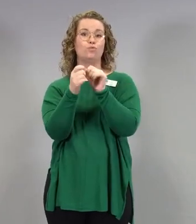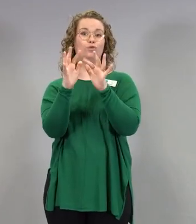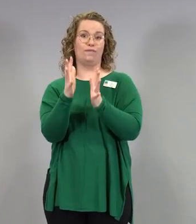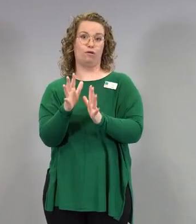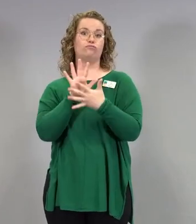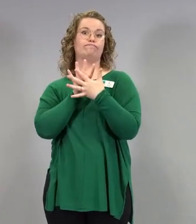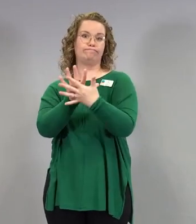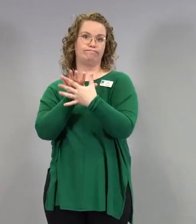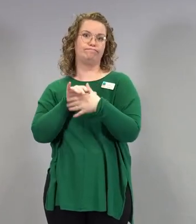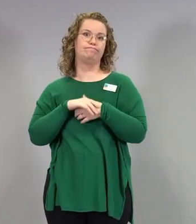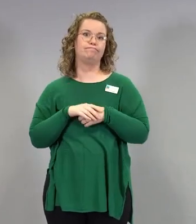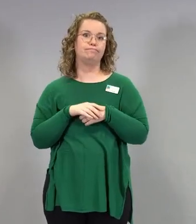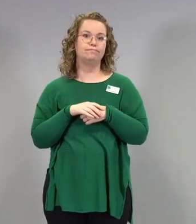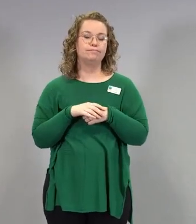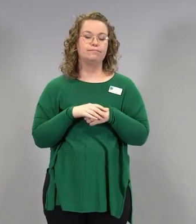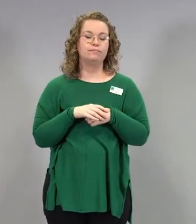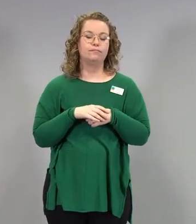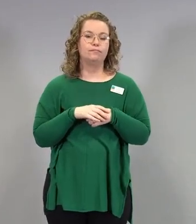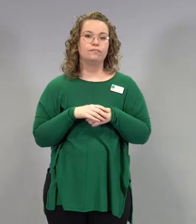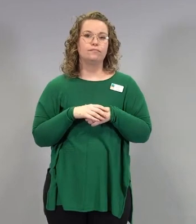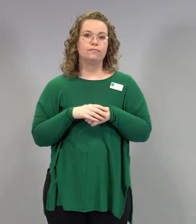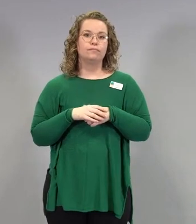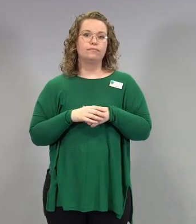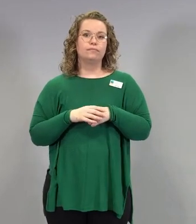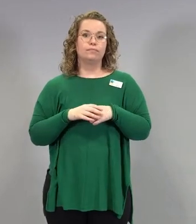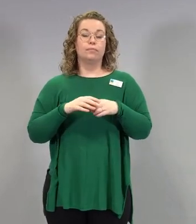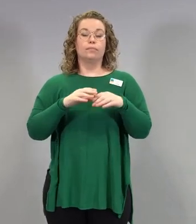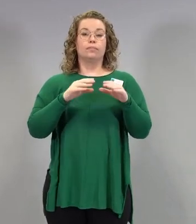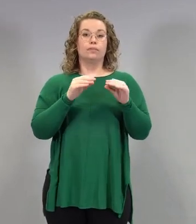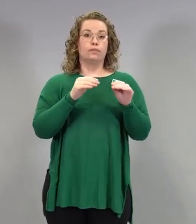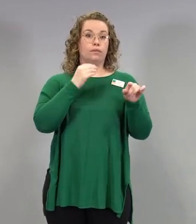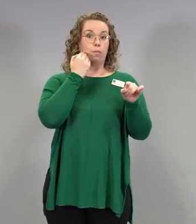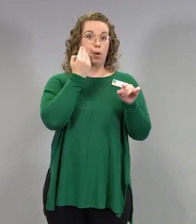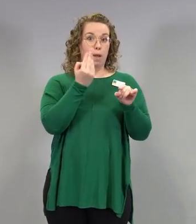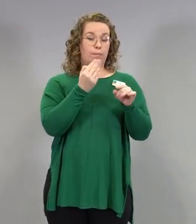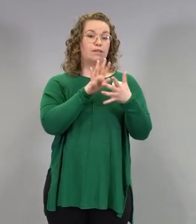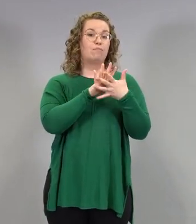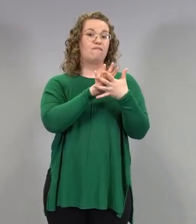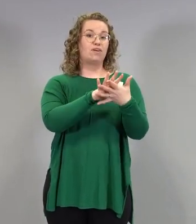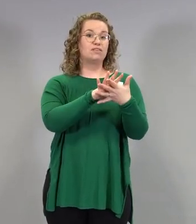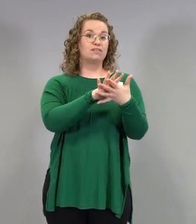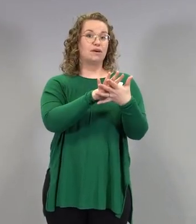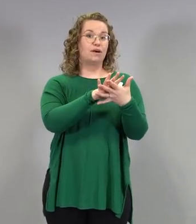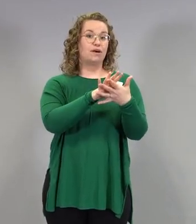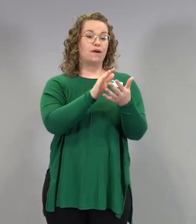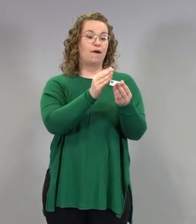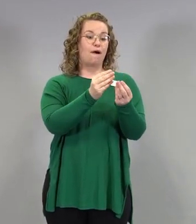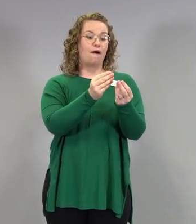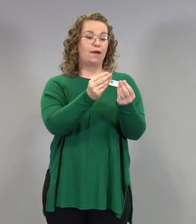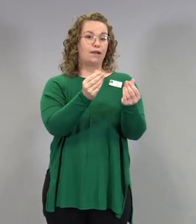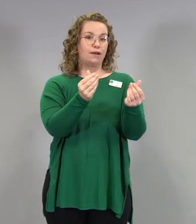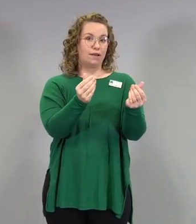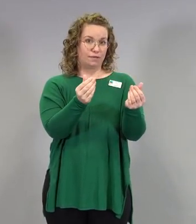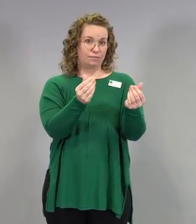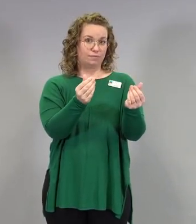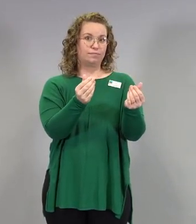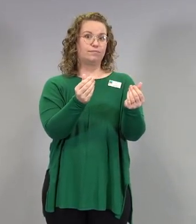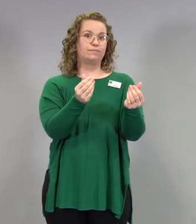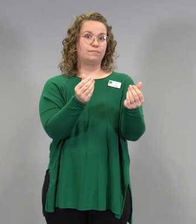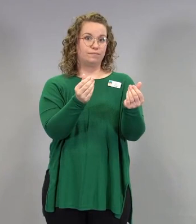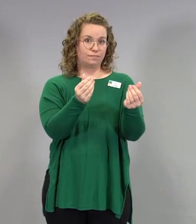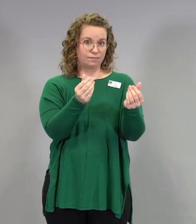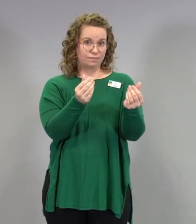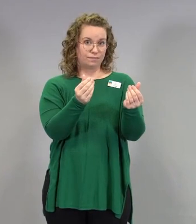että itse asiassa tutkittiin niiden vasta-aineita. Tutkittiin niiden